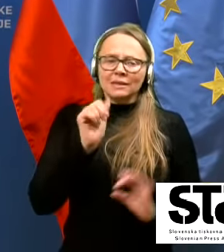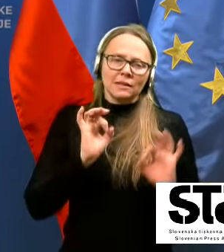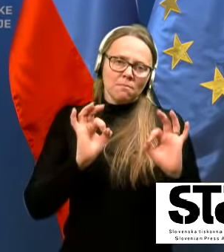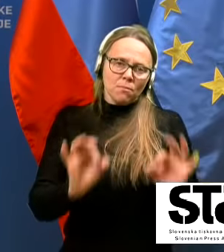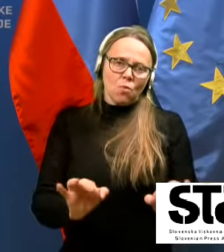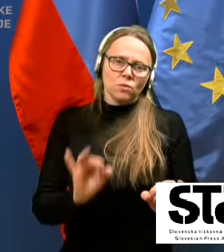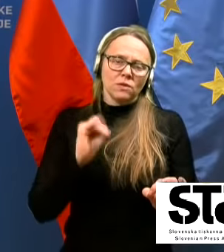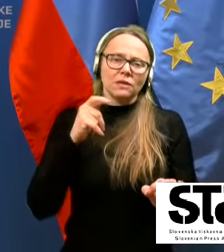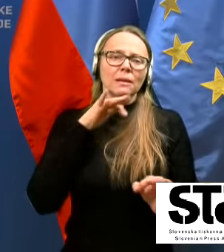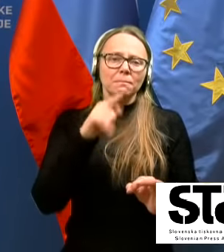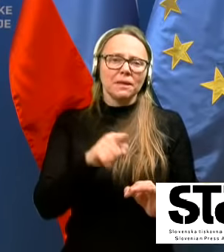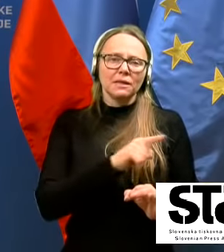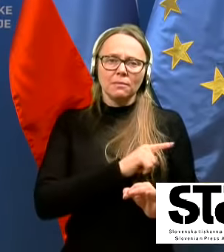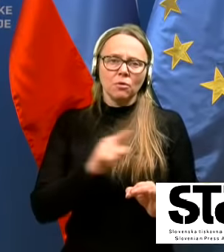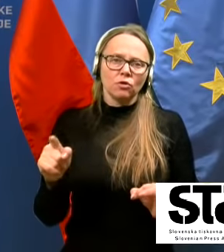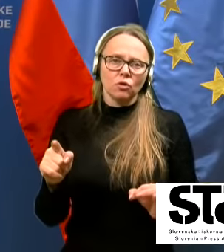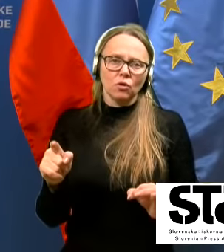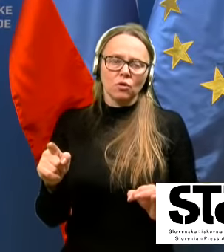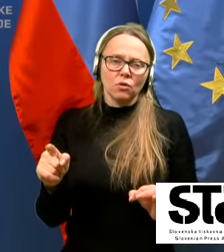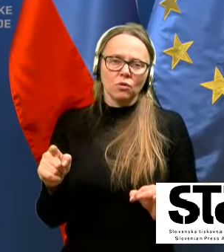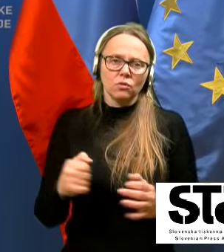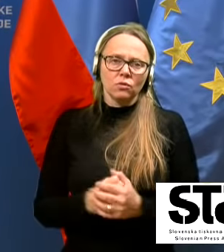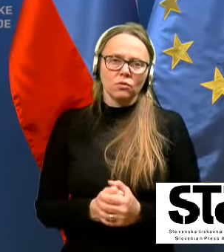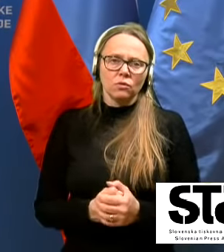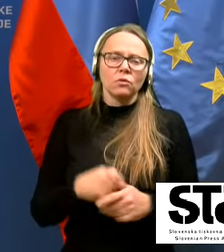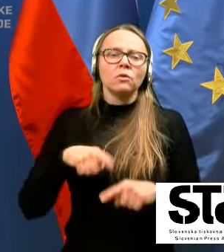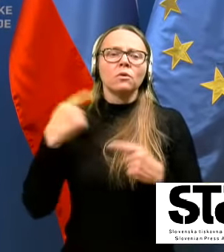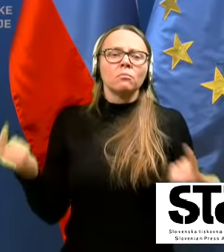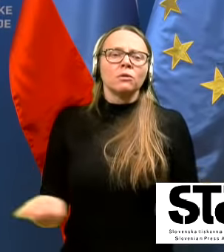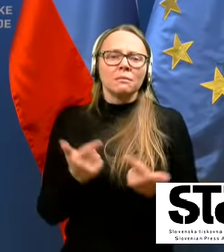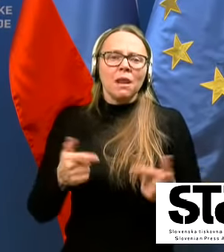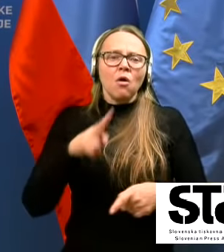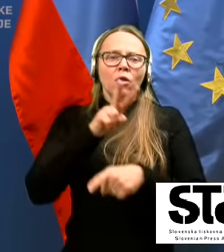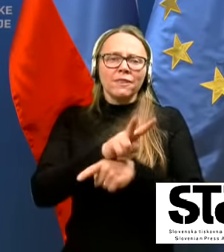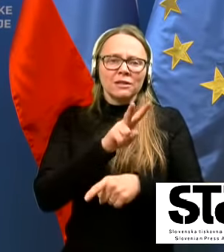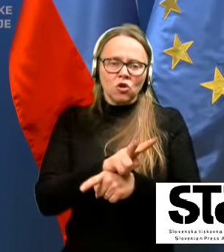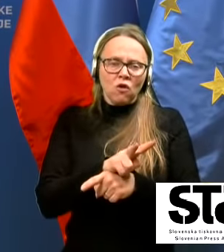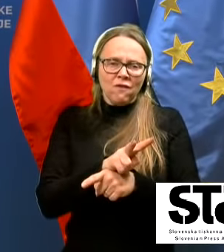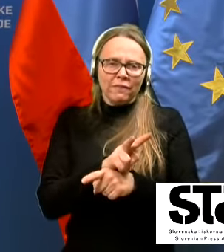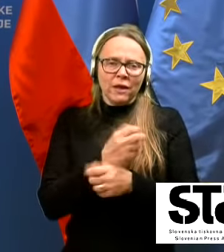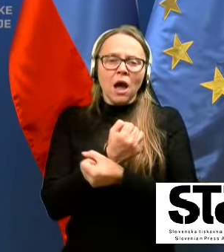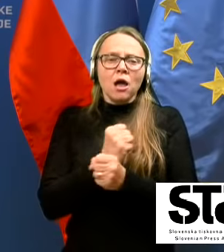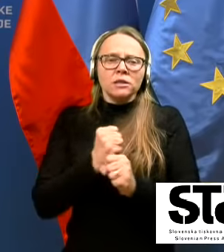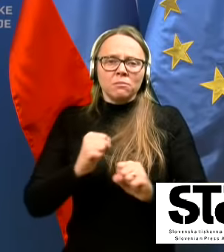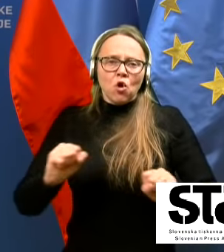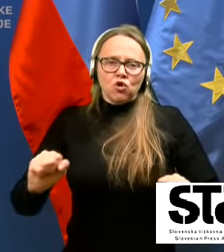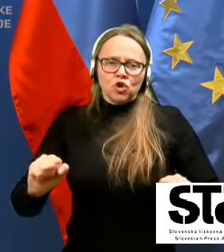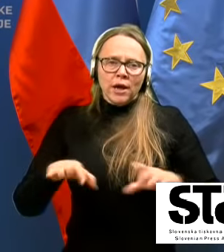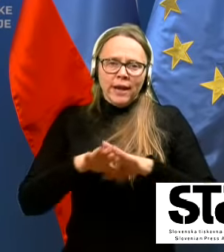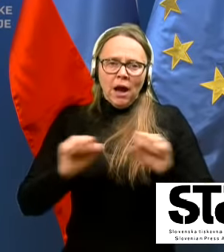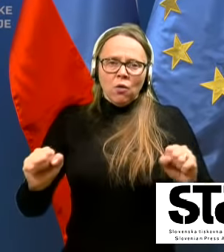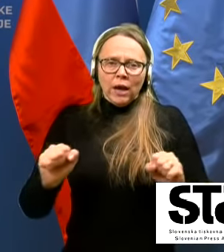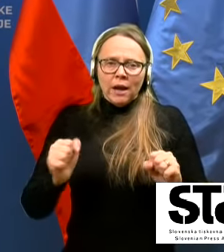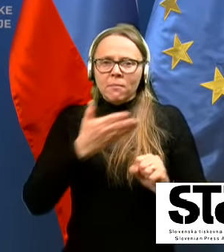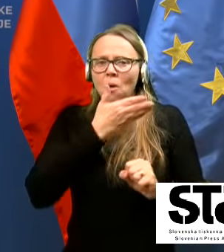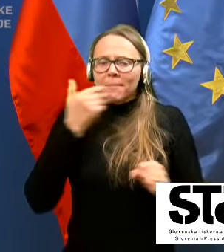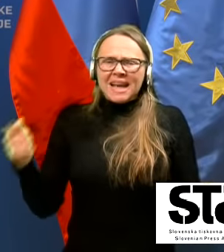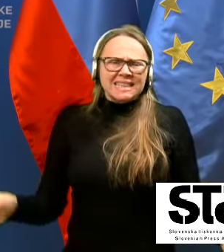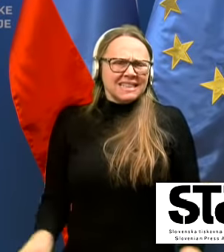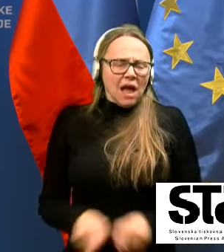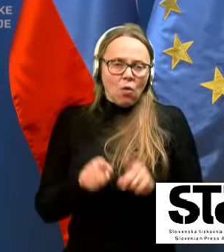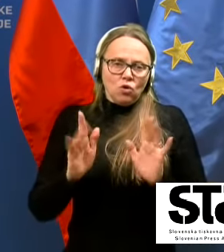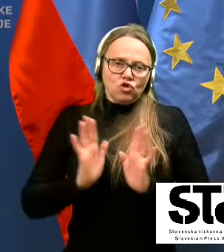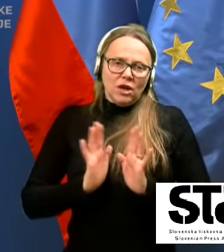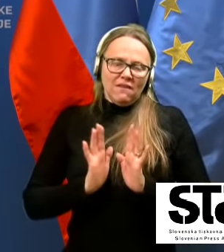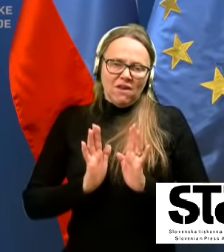da pridemo do potem lahko nadzorovanega sproščanja ukrepov brez takovišnje nevarnosti,